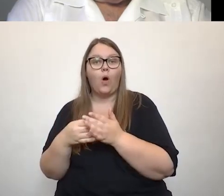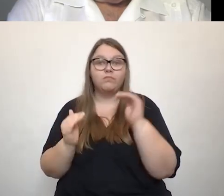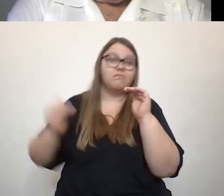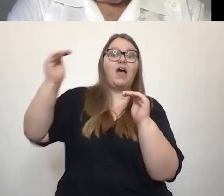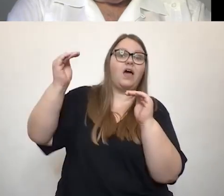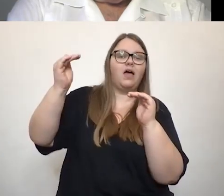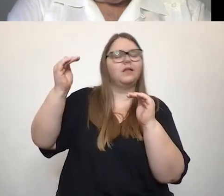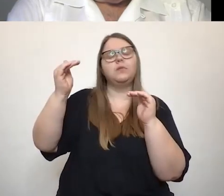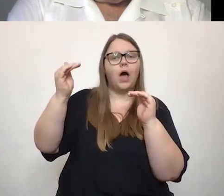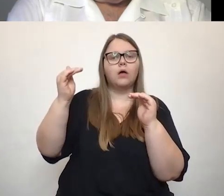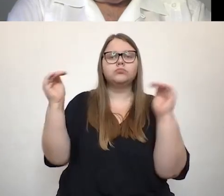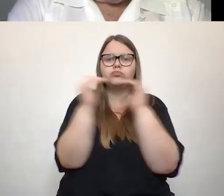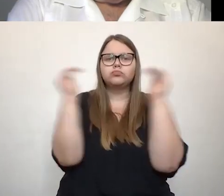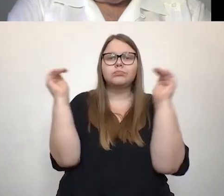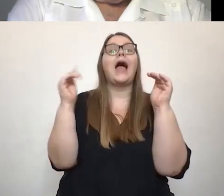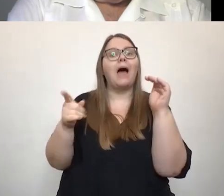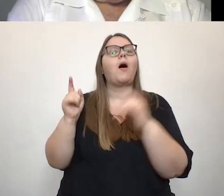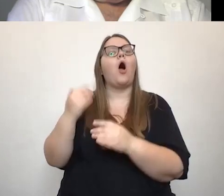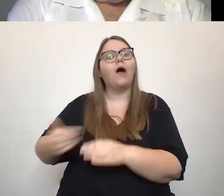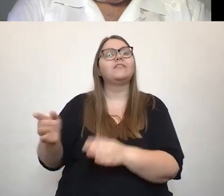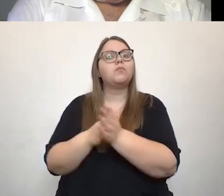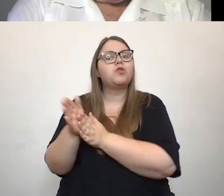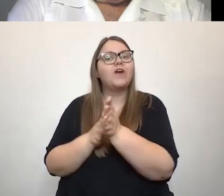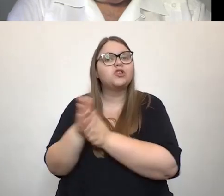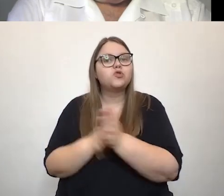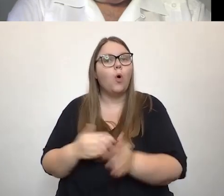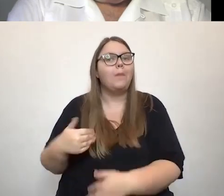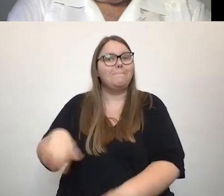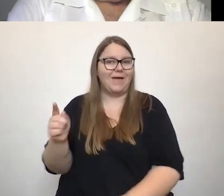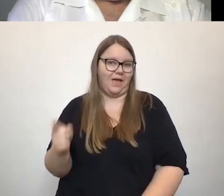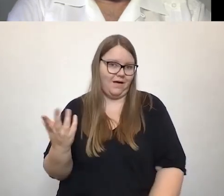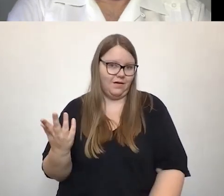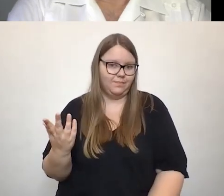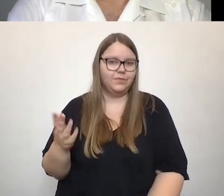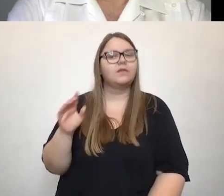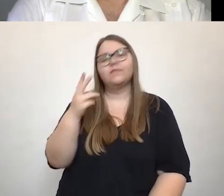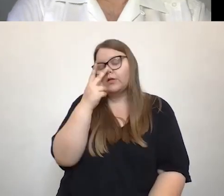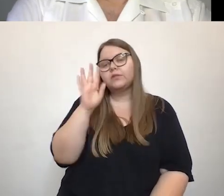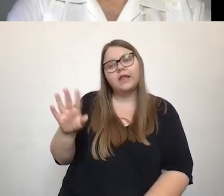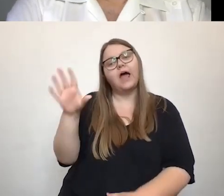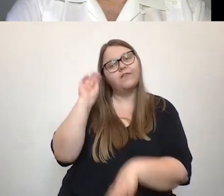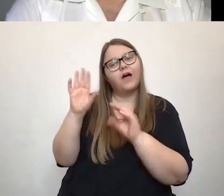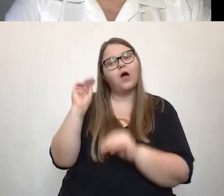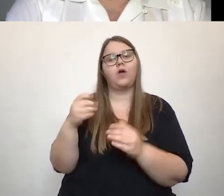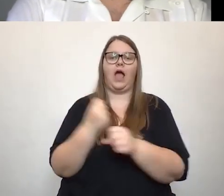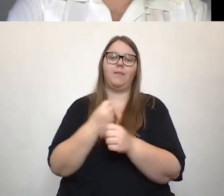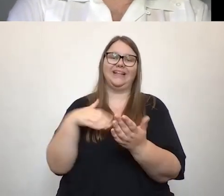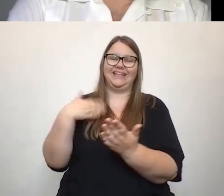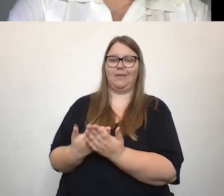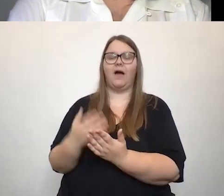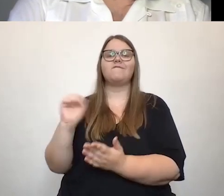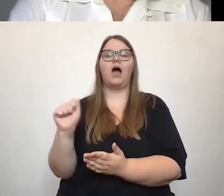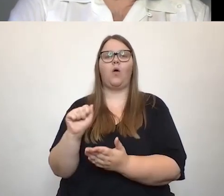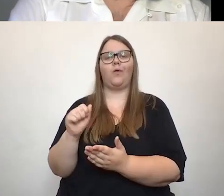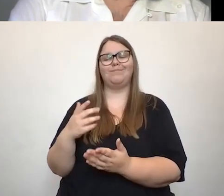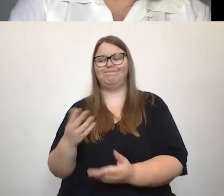können oder häufig aber vielleicht ein bisschen mehr motiviert. Was ist, was ist deine Erfahrung, wenn du mit Arbeitgebern redest, was sind die größten Hemmnisse, warum, warum